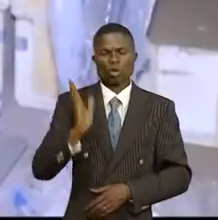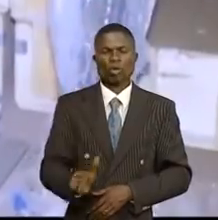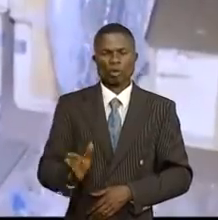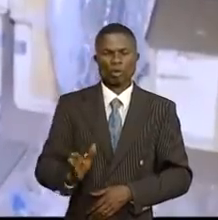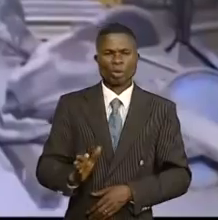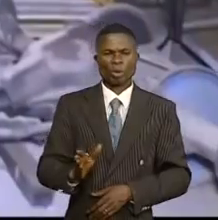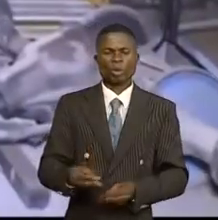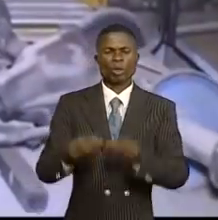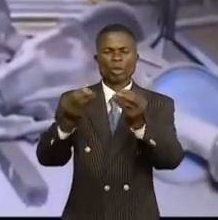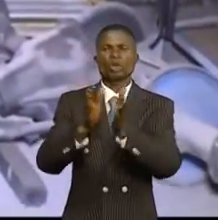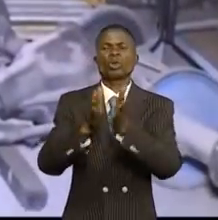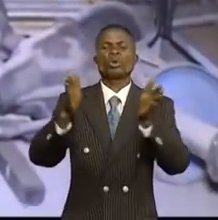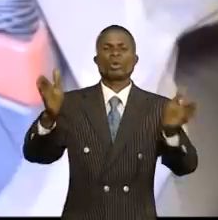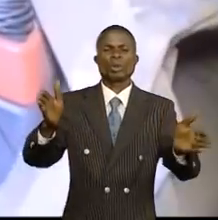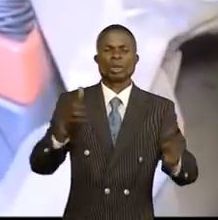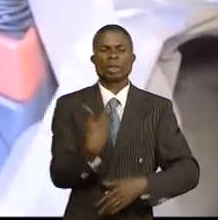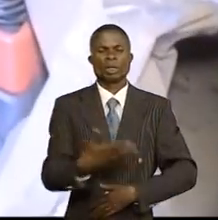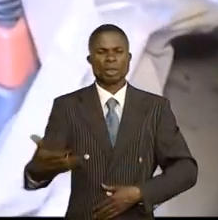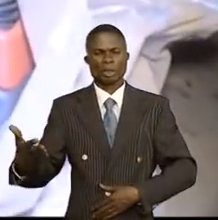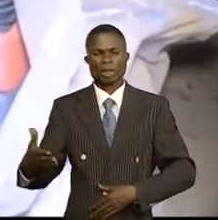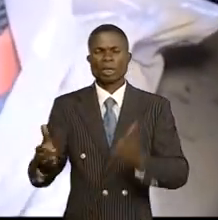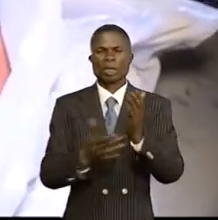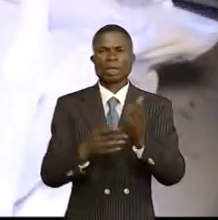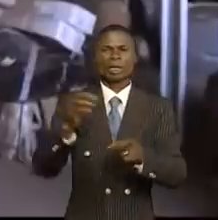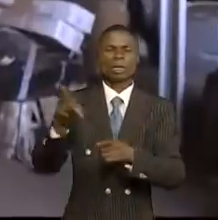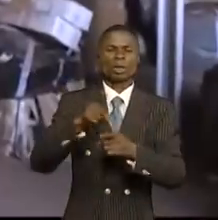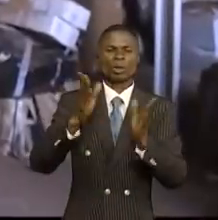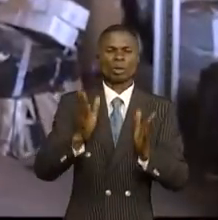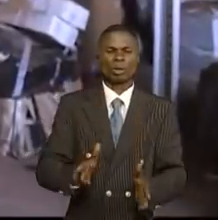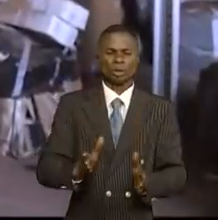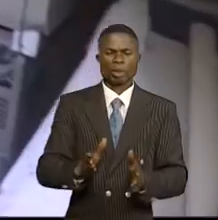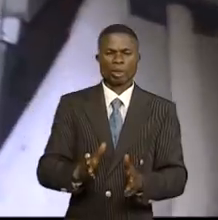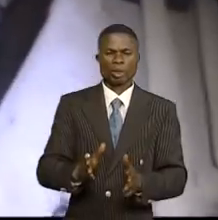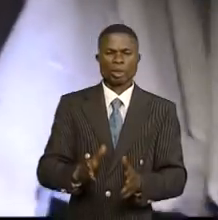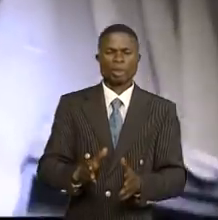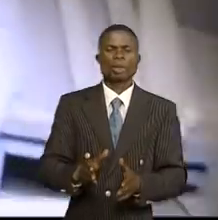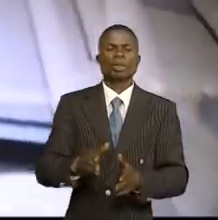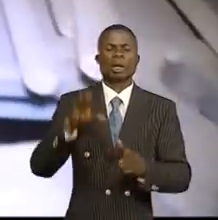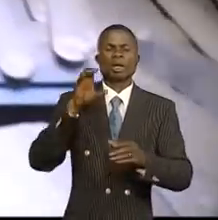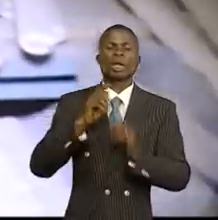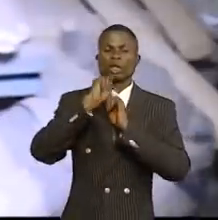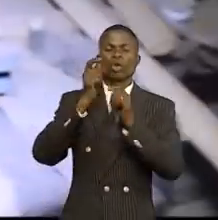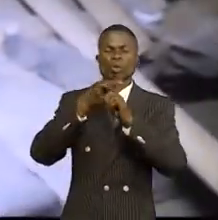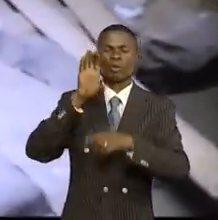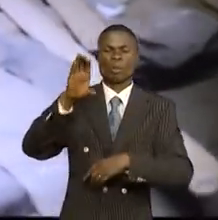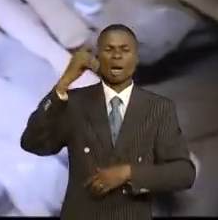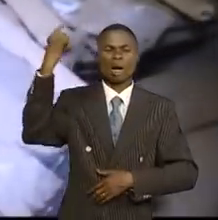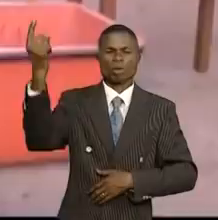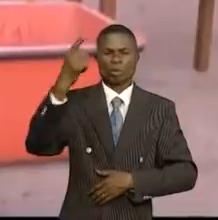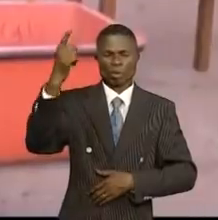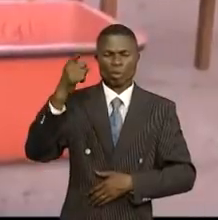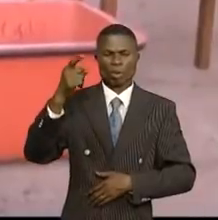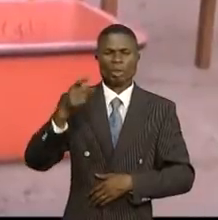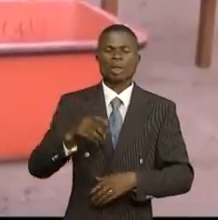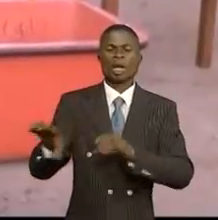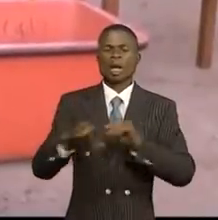procéder à la remise officielle des matériels techniques et professionnels, voire didactiques, dans de la banque mondiale depuis deux ans. C'était au cours d